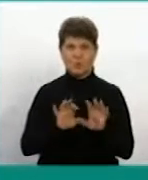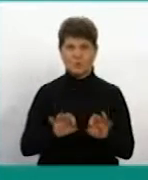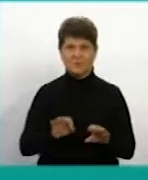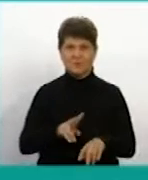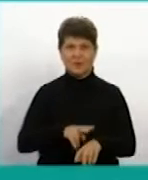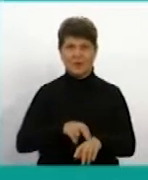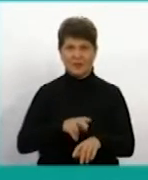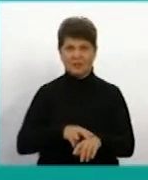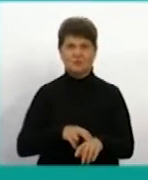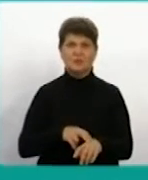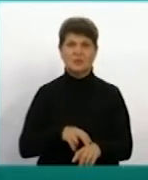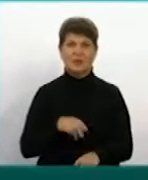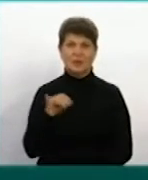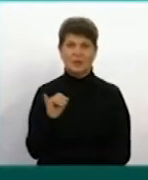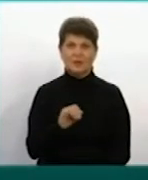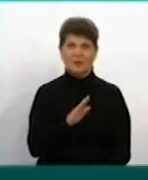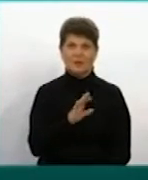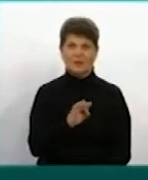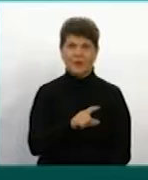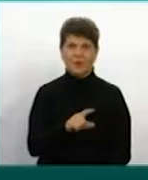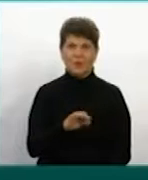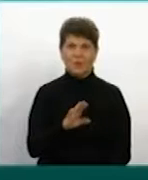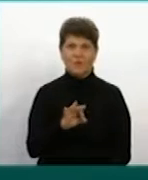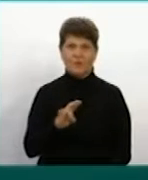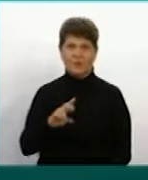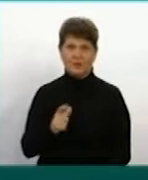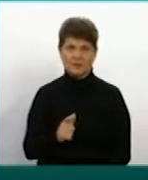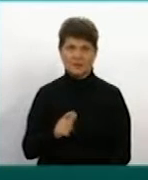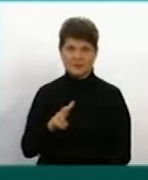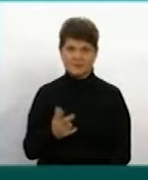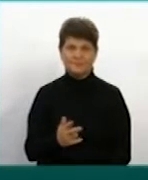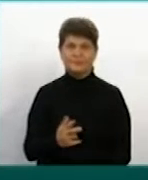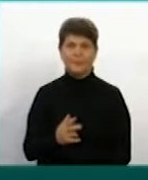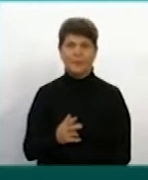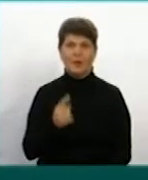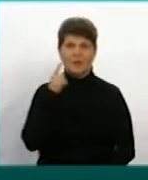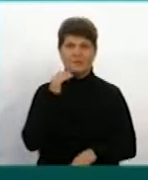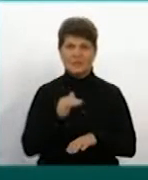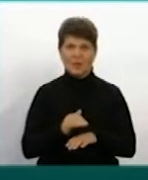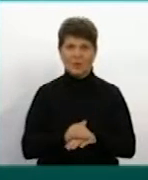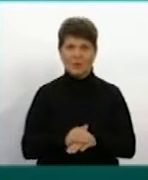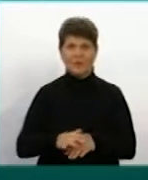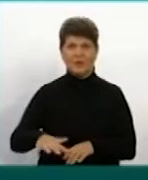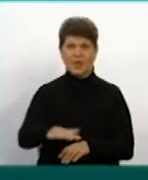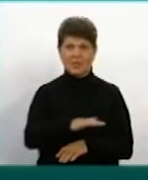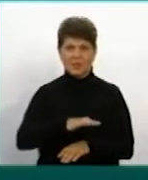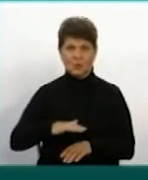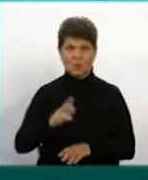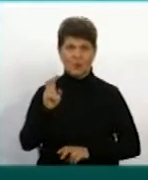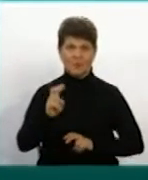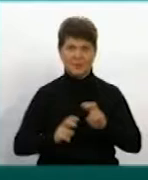Слідцем встановлено, що на території державного підприємства розміщене майно і